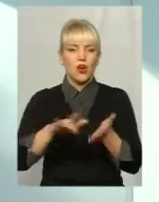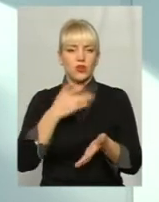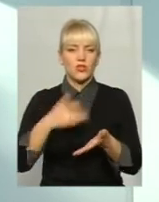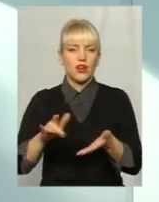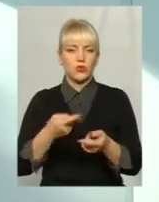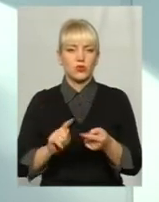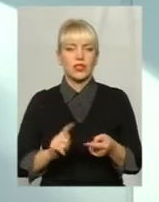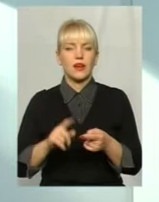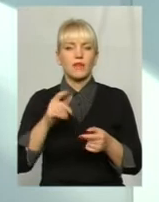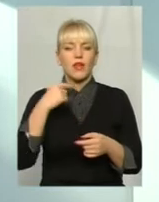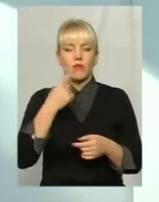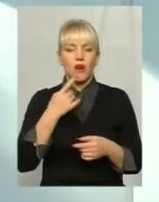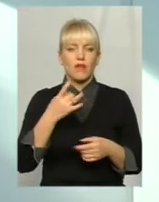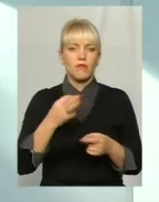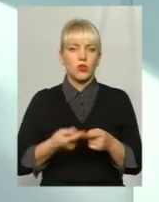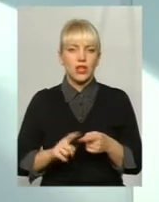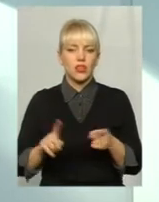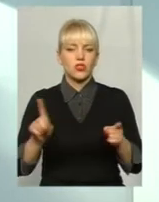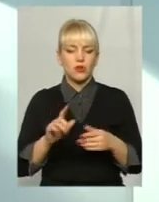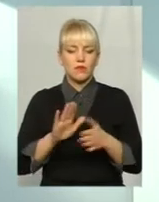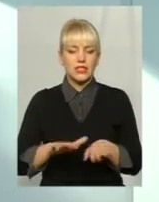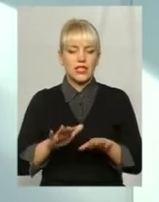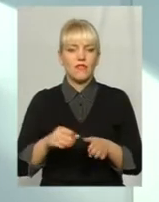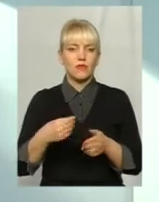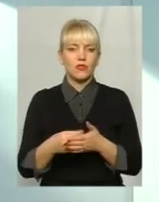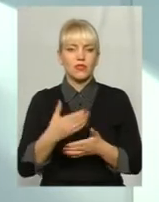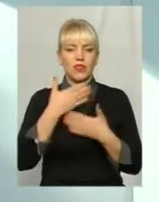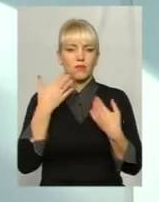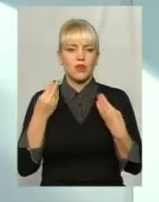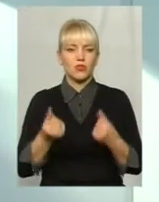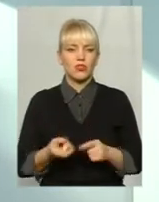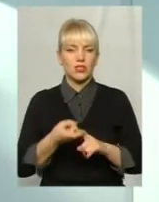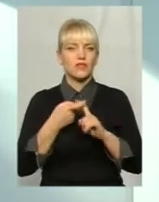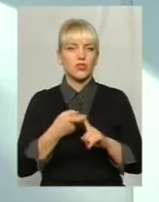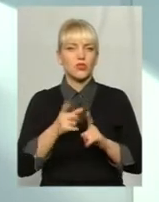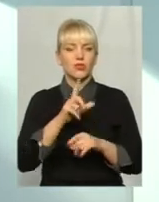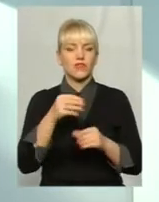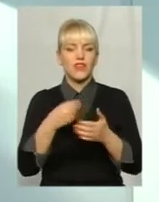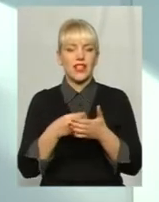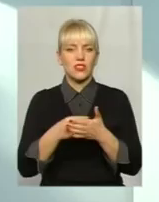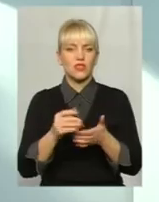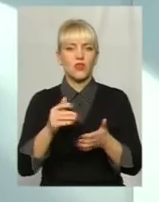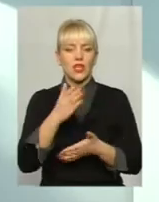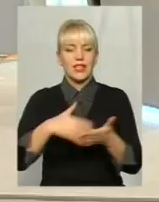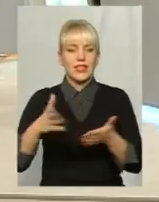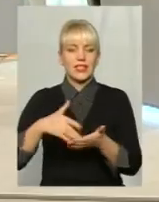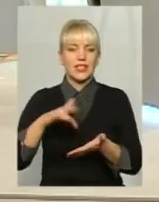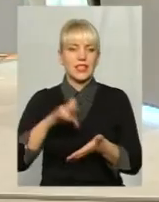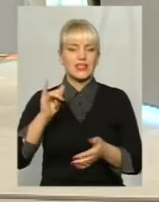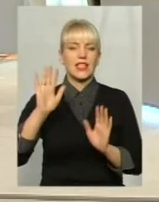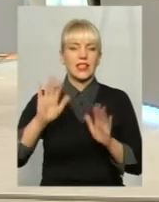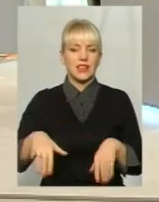тарифах. Уряд говорить про те, що місцеві бюджети мають кошти в зв'язку фінансової децентралізації, і нехай цю різницю в тарифах